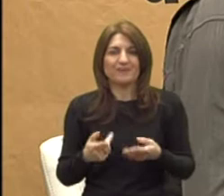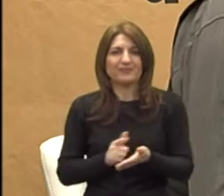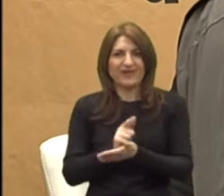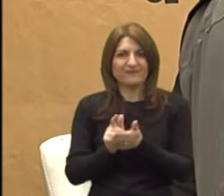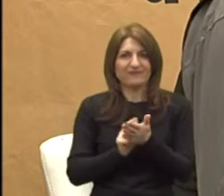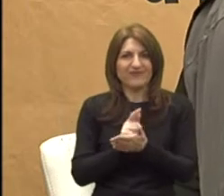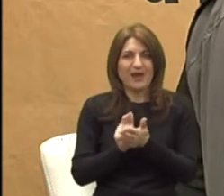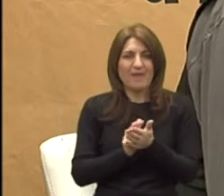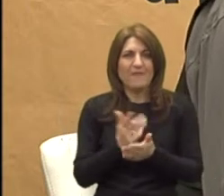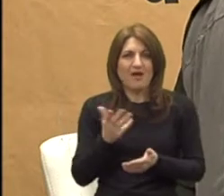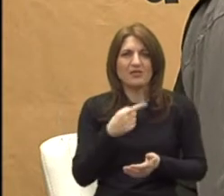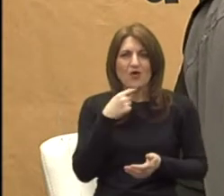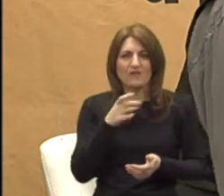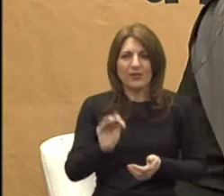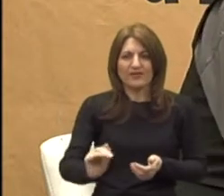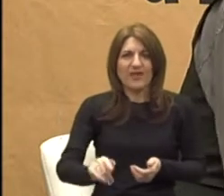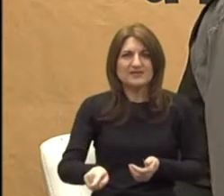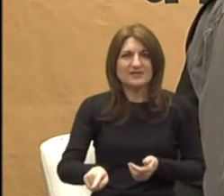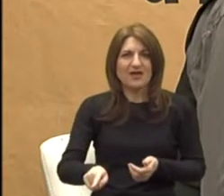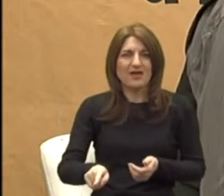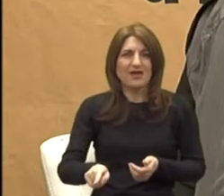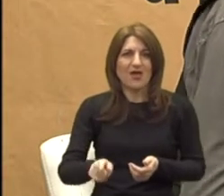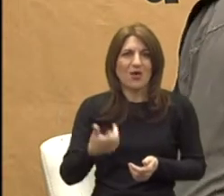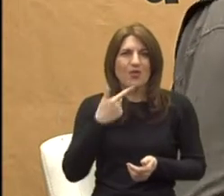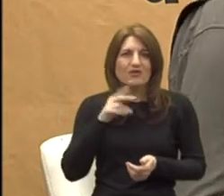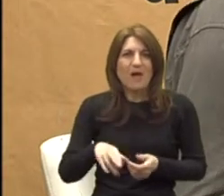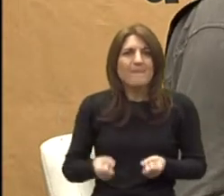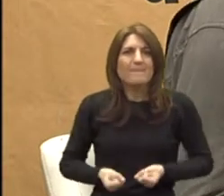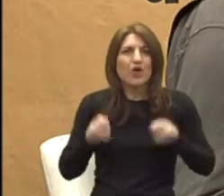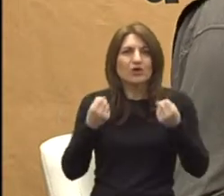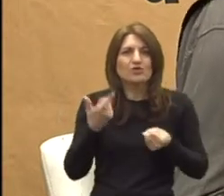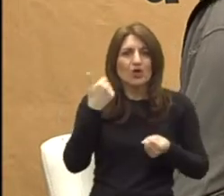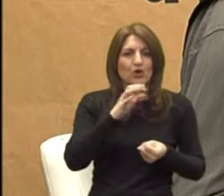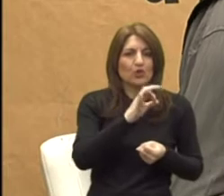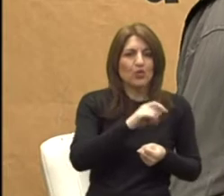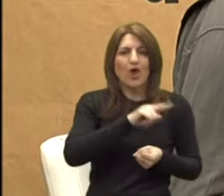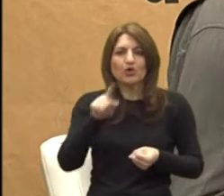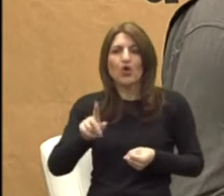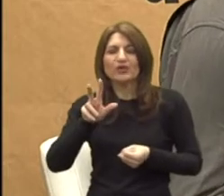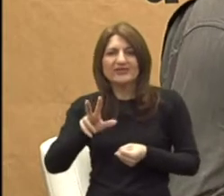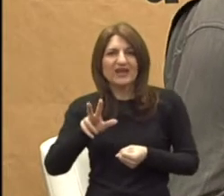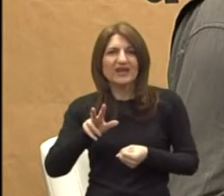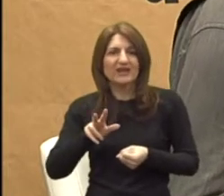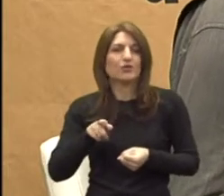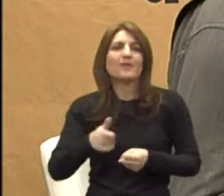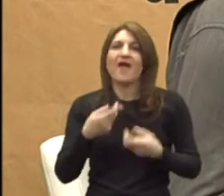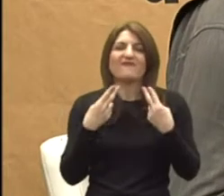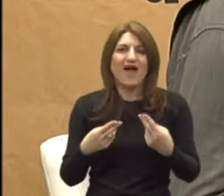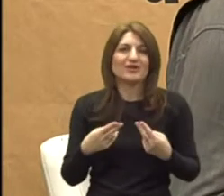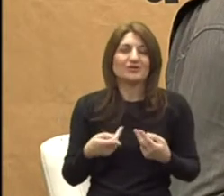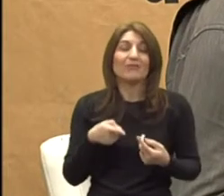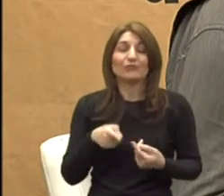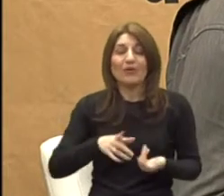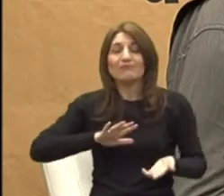kad govorimo o djeci s teškoćama, od nula do tri je najvažniji. Iako je to mami, možda, roditeljima problem, jer